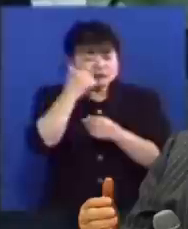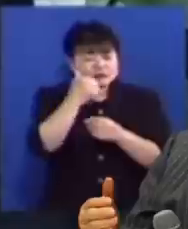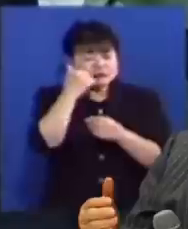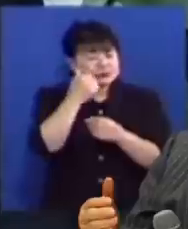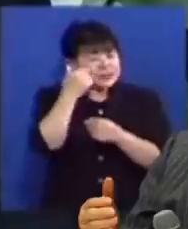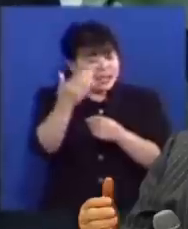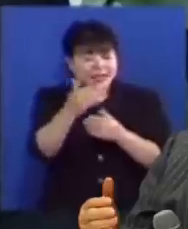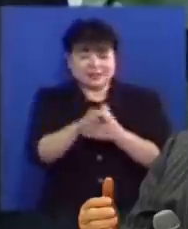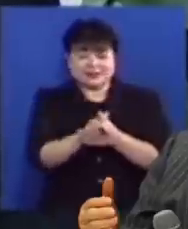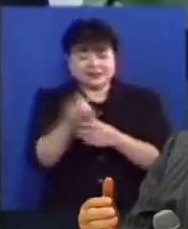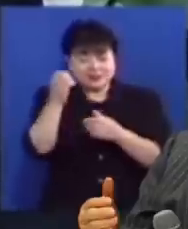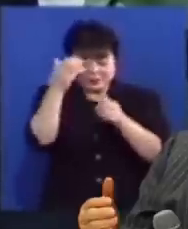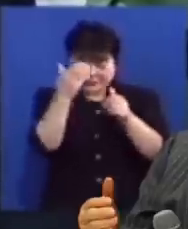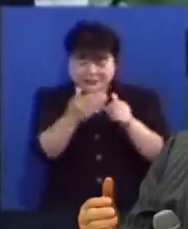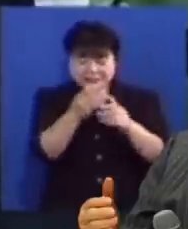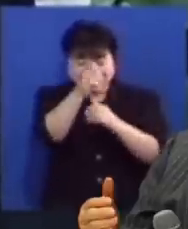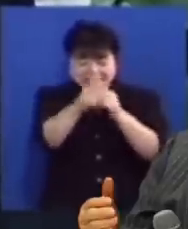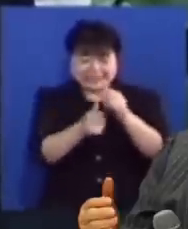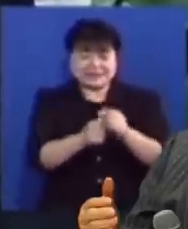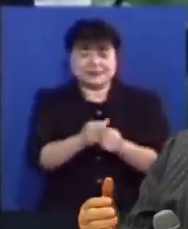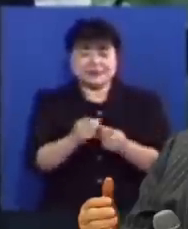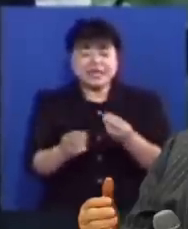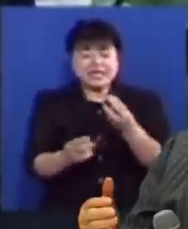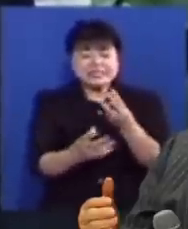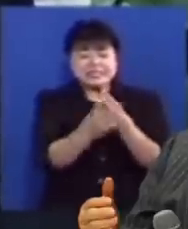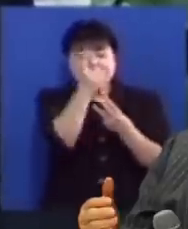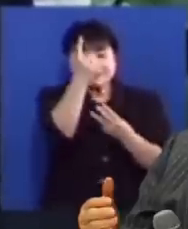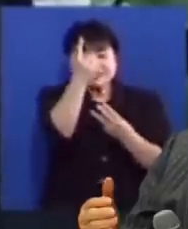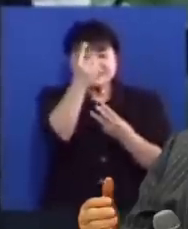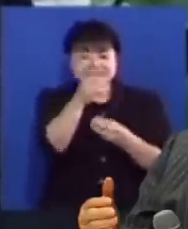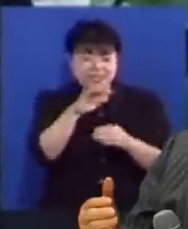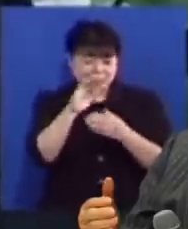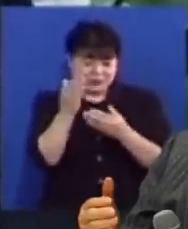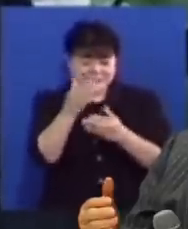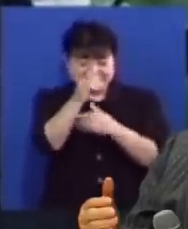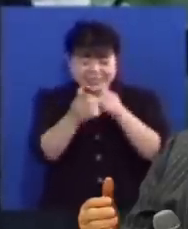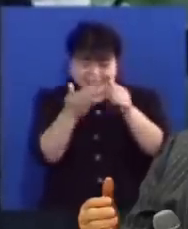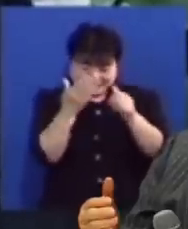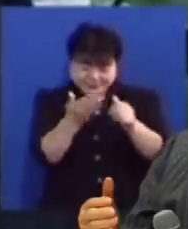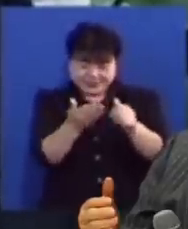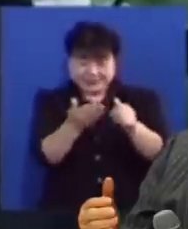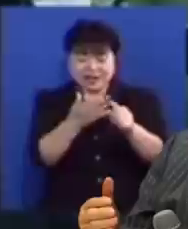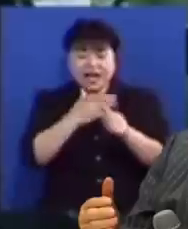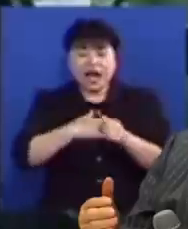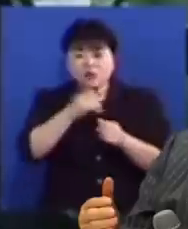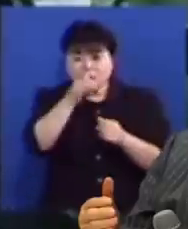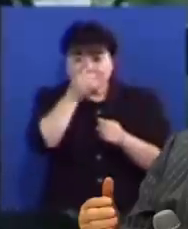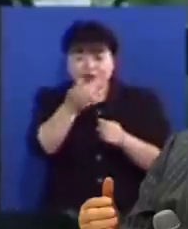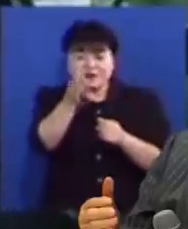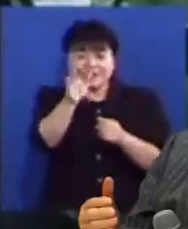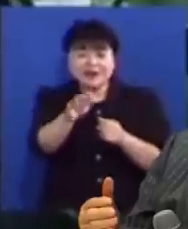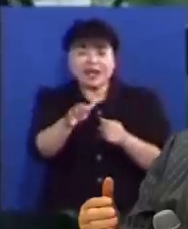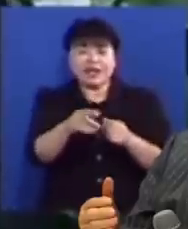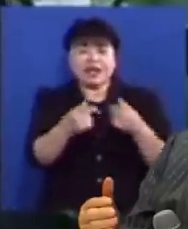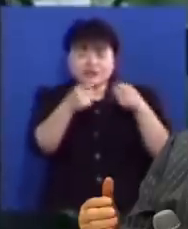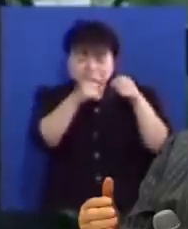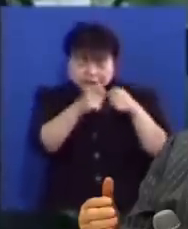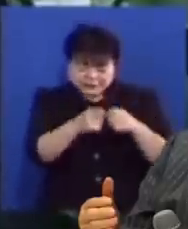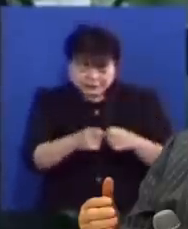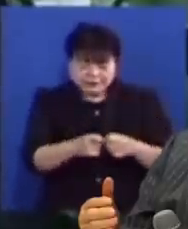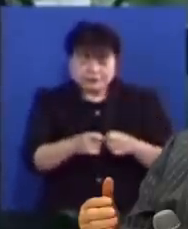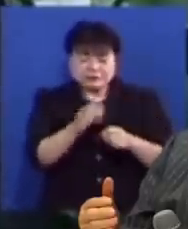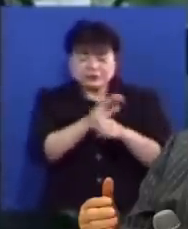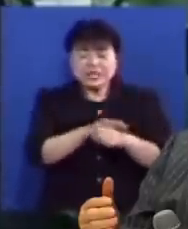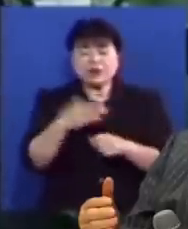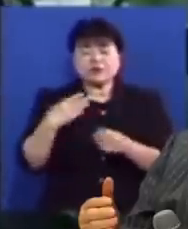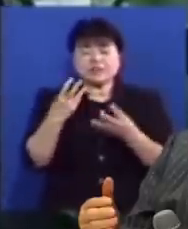성령께서는 하나님 3위일체의 제3위 되신 하나님이라는 것을 알고 있지만 구체적으로 성령께 잘